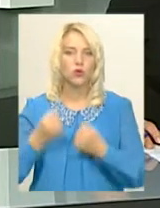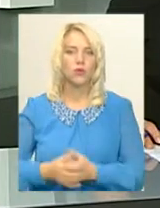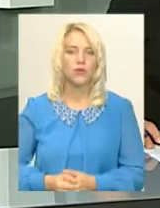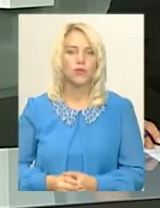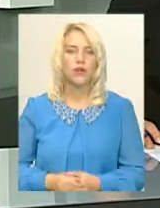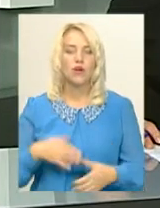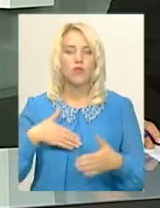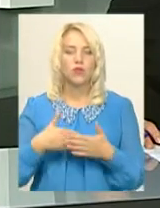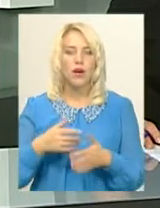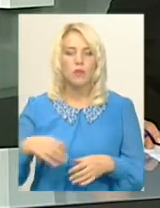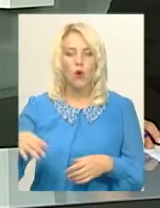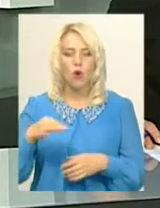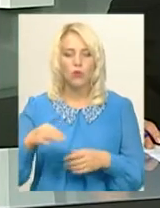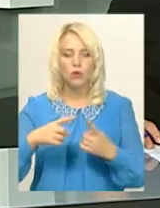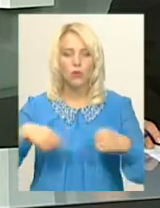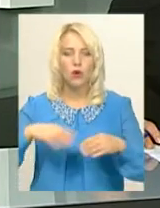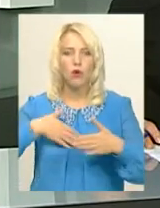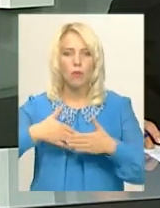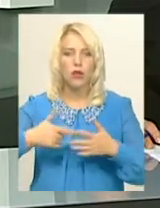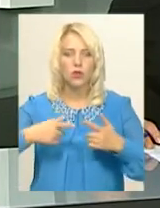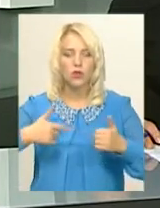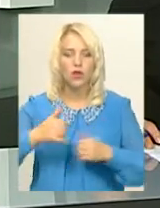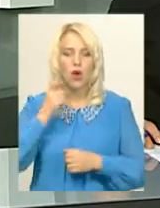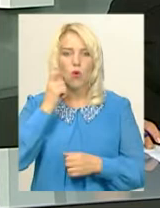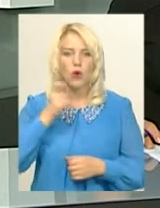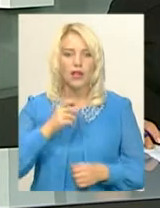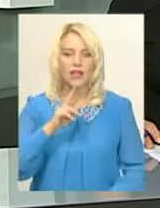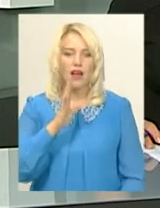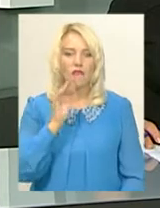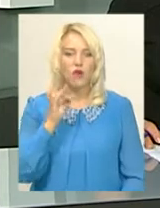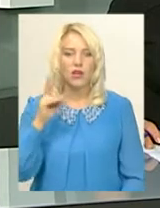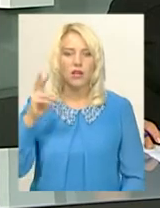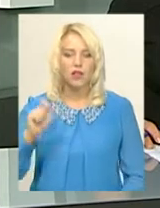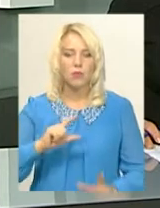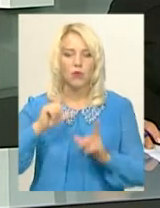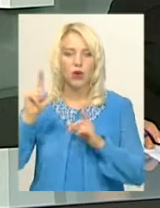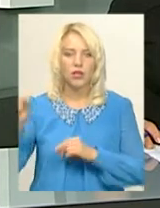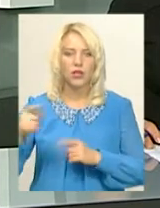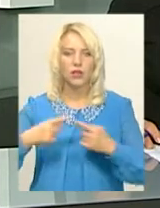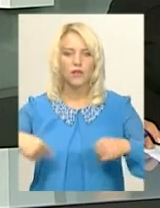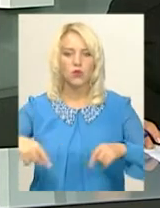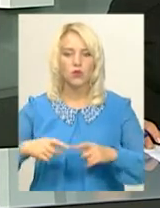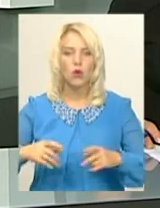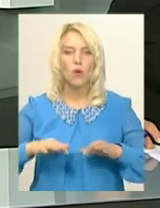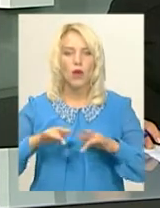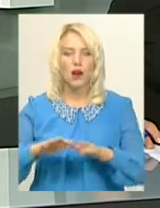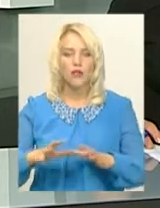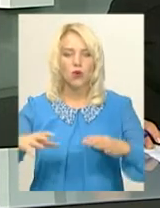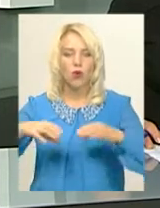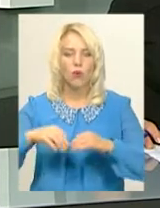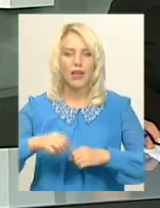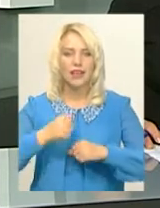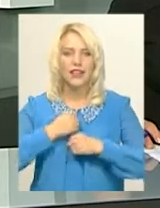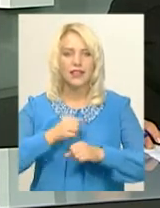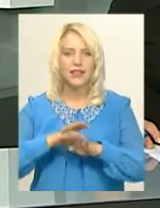Волонтери обласного підрозділу громадської організації «Українок-Яворина» сьогодні вирушили у зону операції об'єднаних сил. Військовим повезли